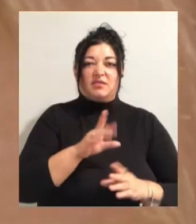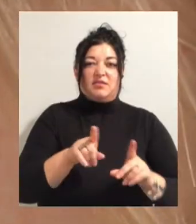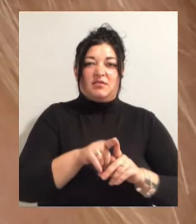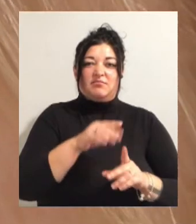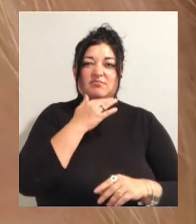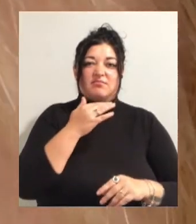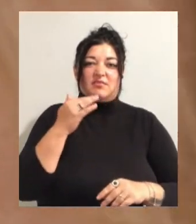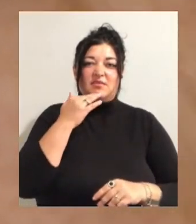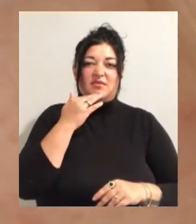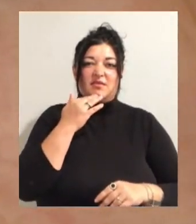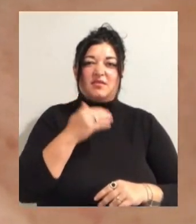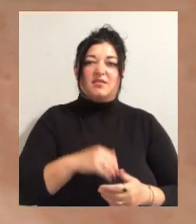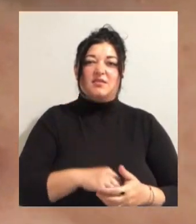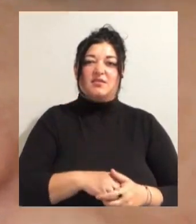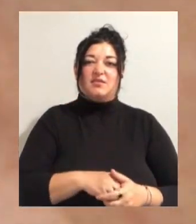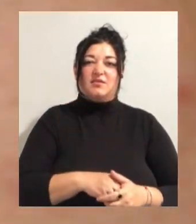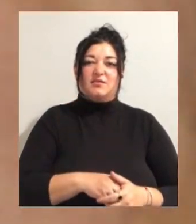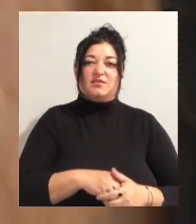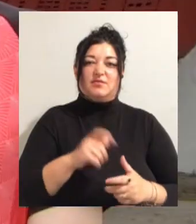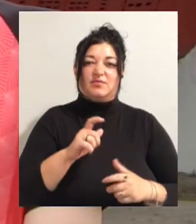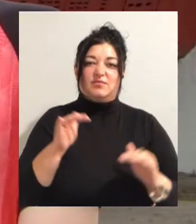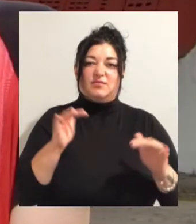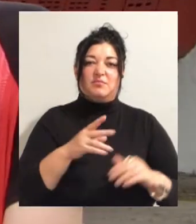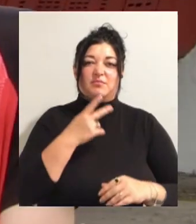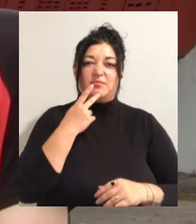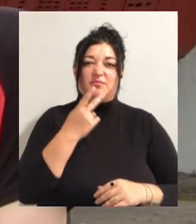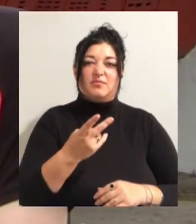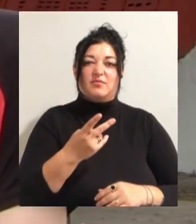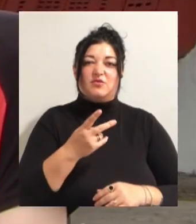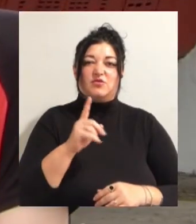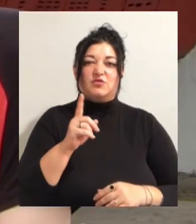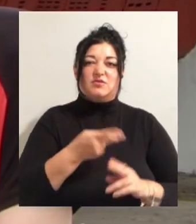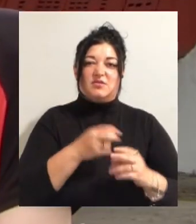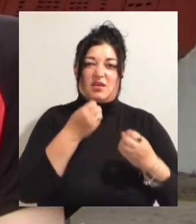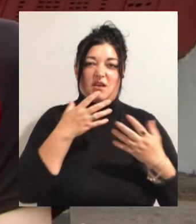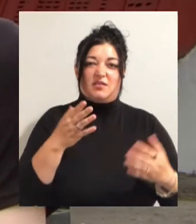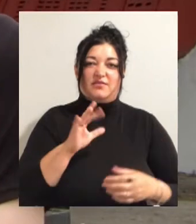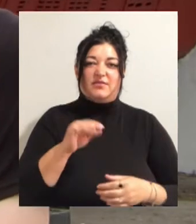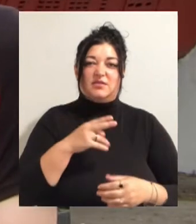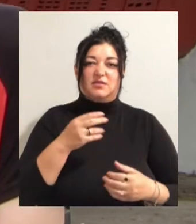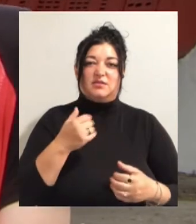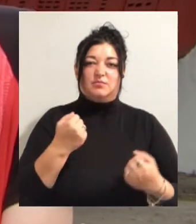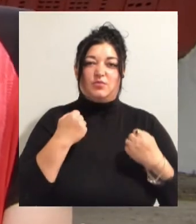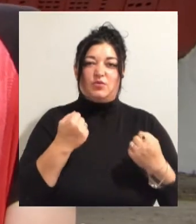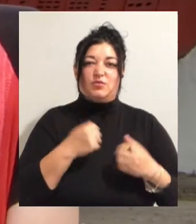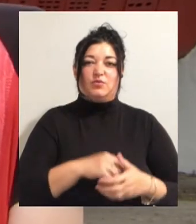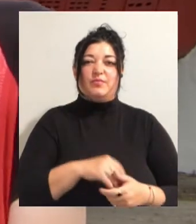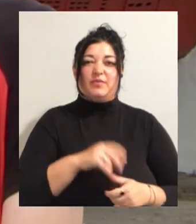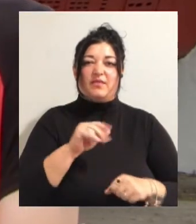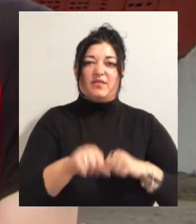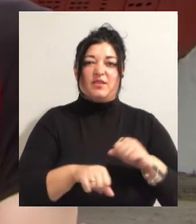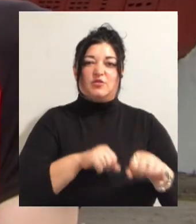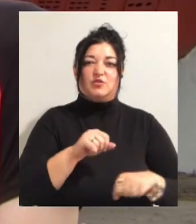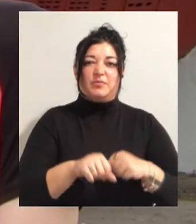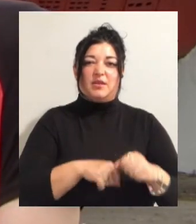області. По-перше, це парний вид спорту вважається, тому що дві людини на одному велосипеді. І